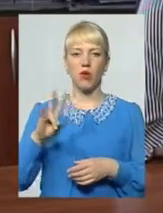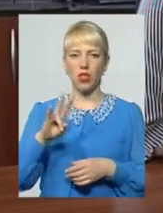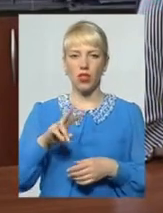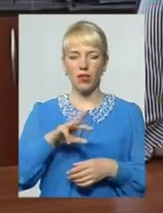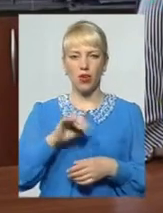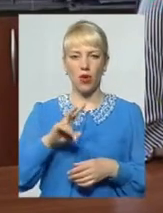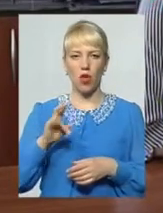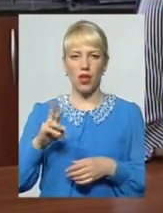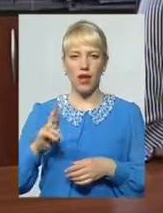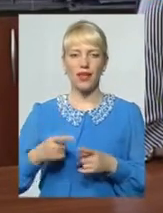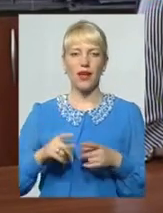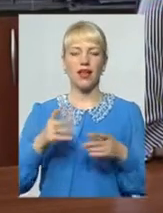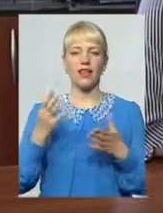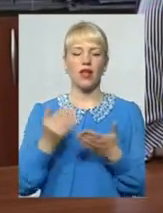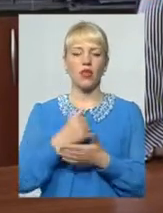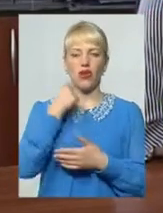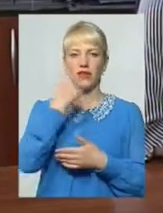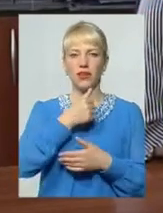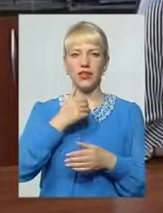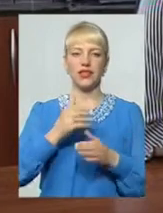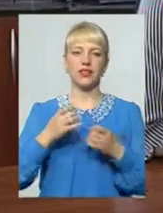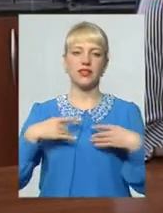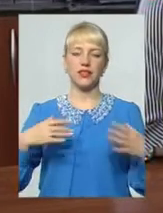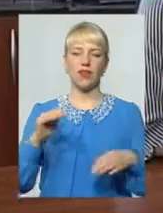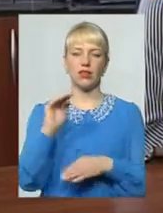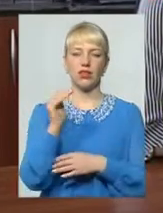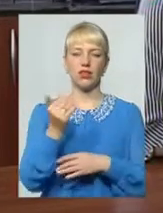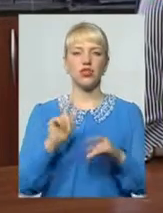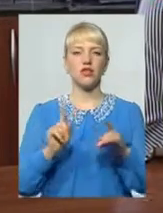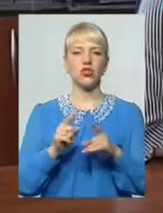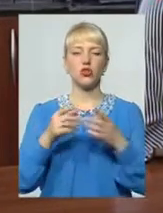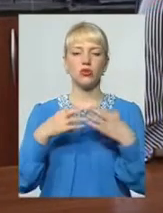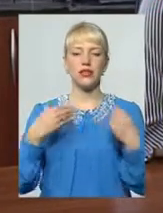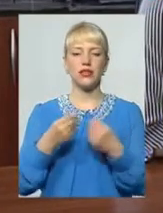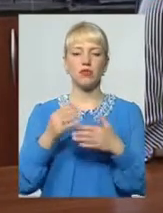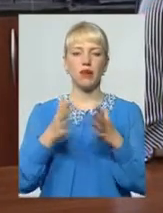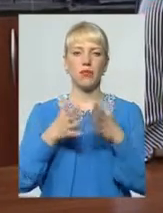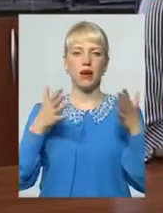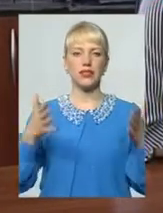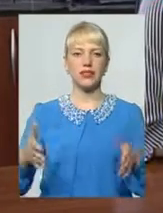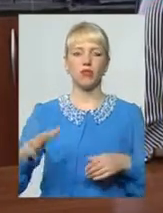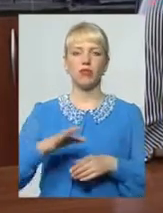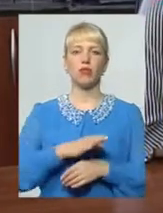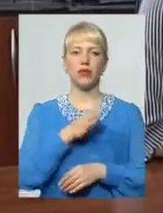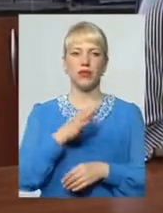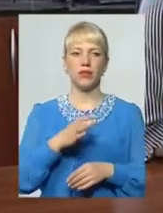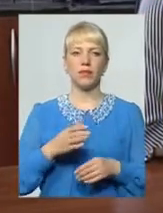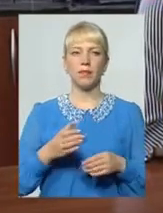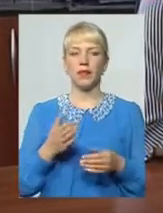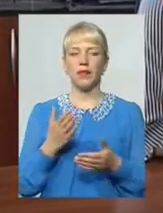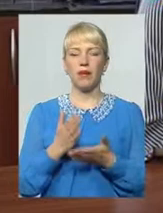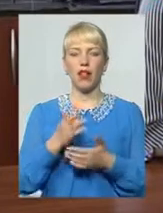на День дитинства, на інші свята, щоб сім'ї були максимум мали